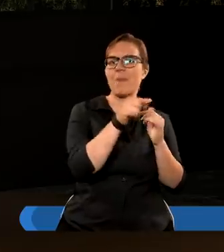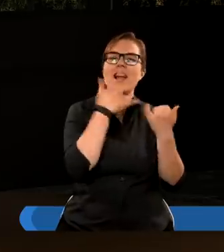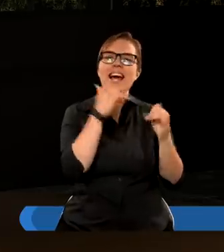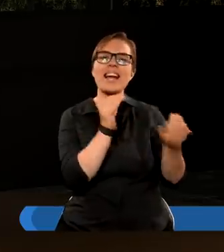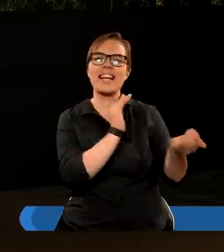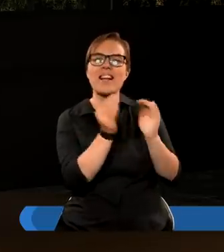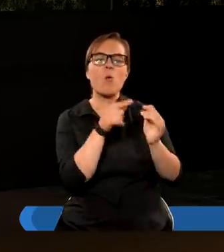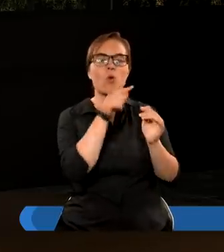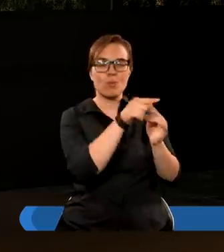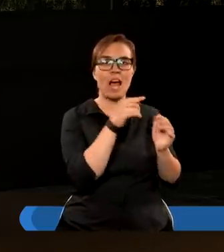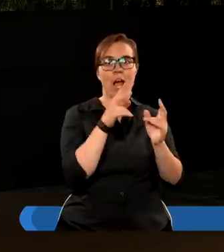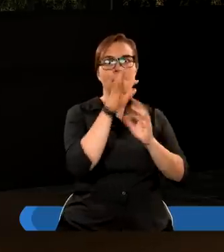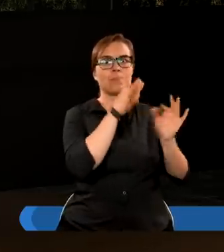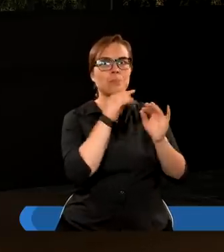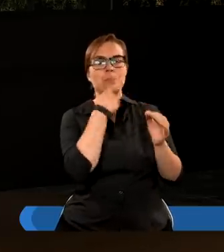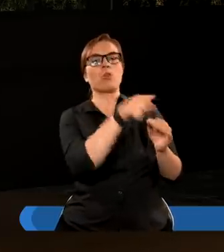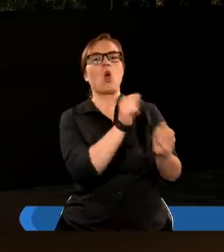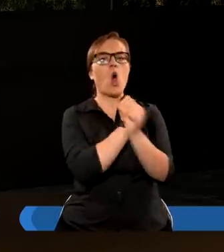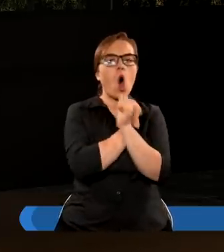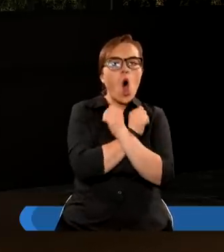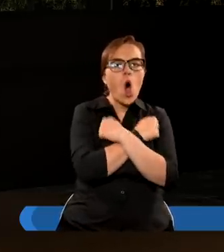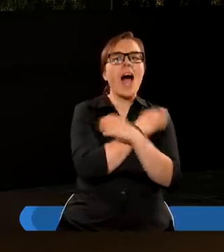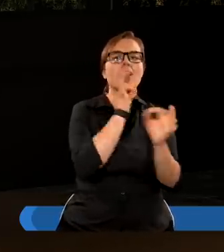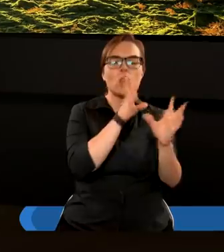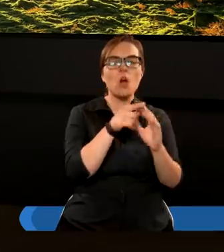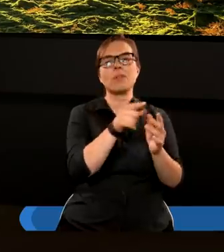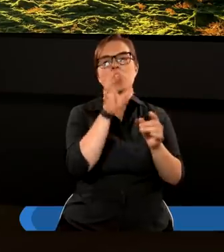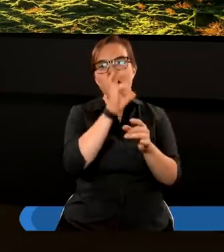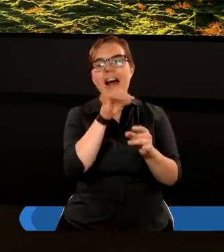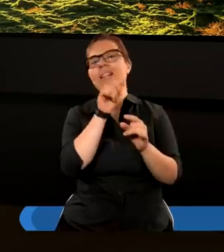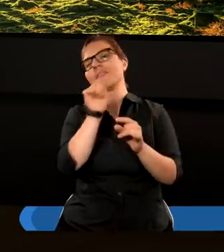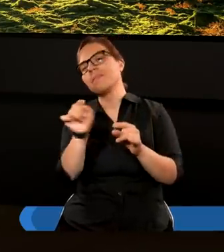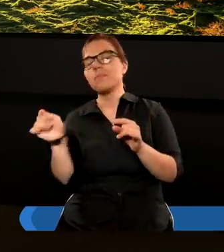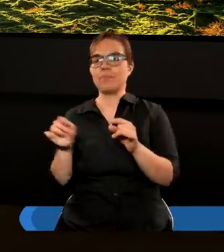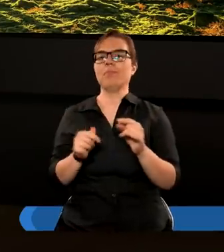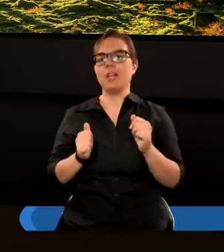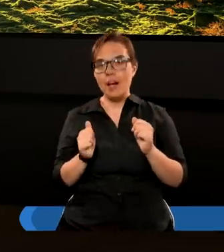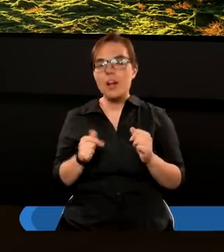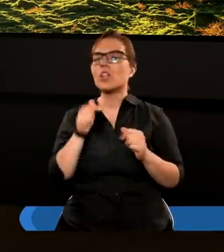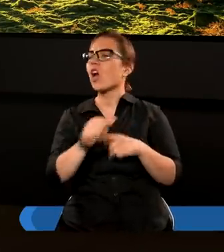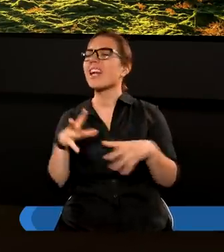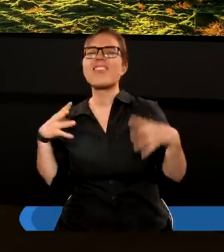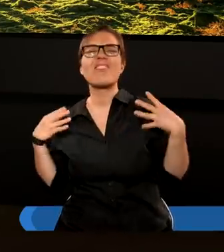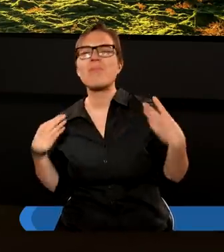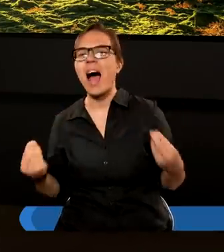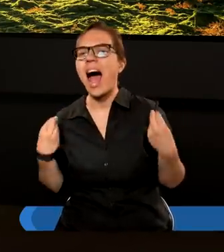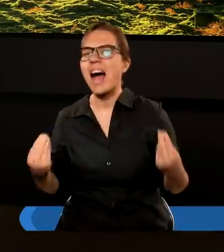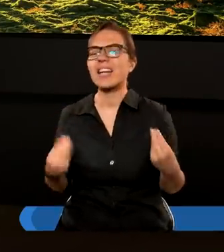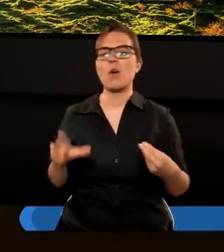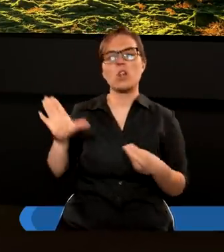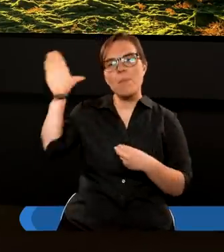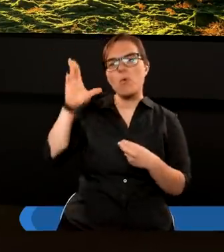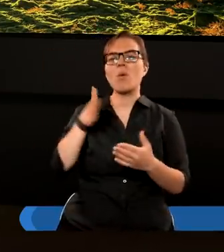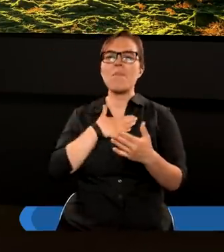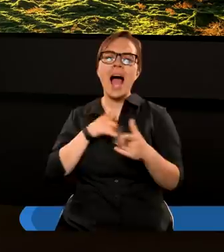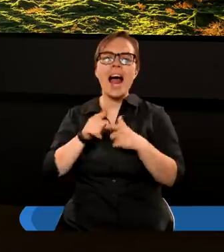nowinę, że Bóg go kocha i że jest dla niego szansa. Tak. To jest piękne, że Bóg ma dla każdego z